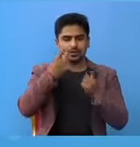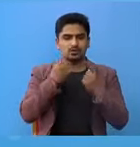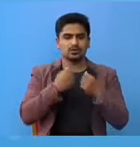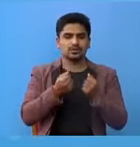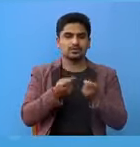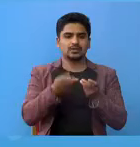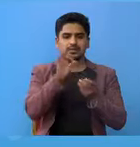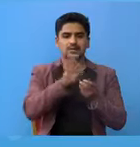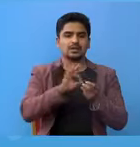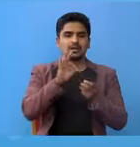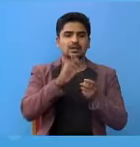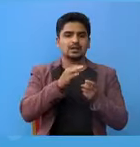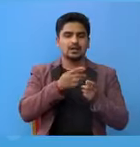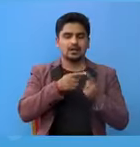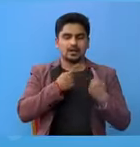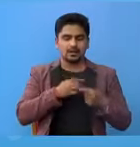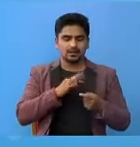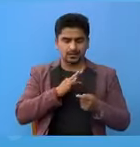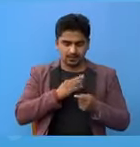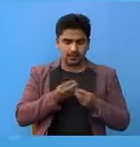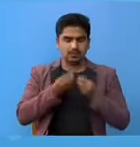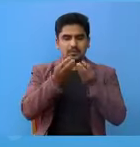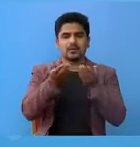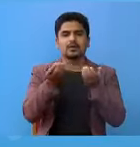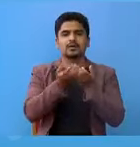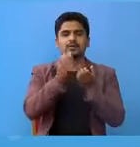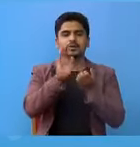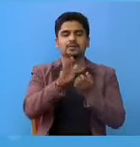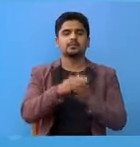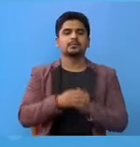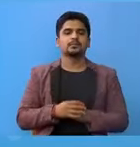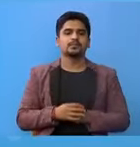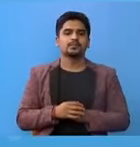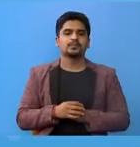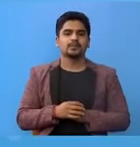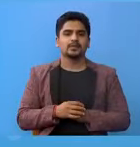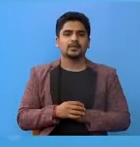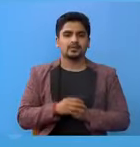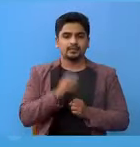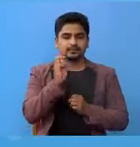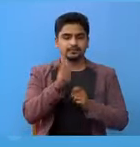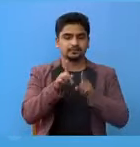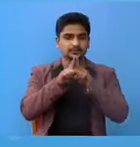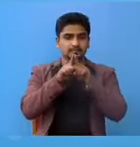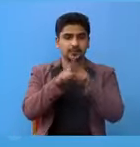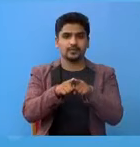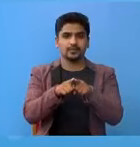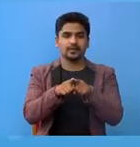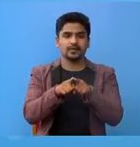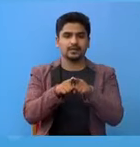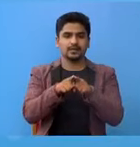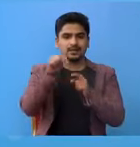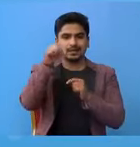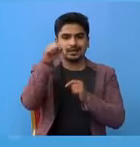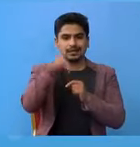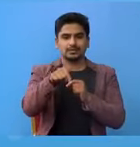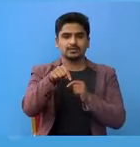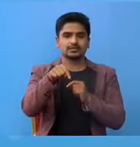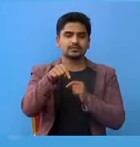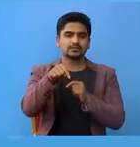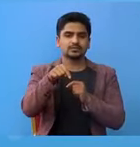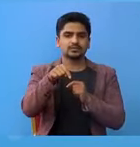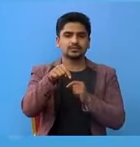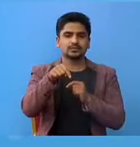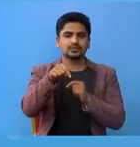तथा जन संख्या मंत्राले हार दिक संबेदना पर कट करद चाहिए इसका साथ ही आज अको यो